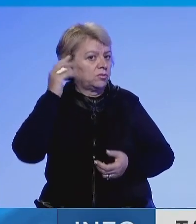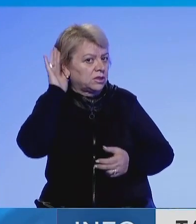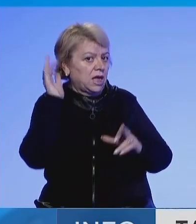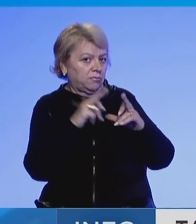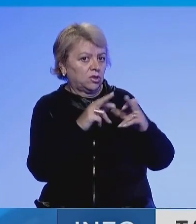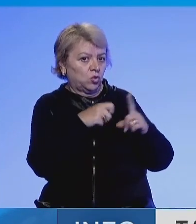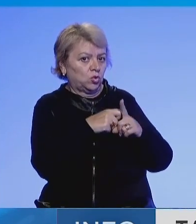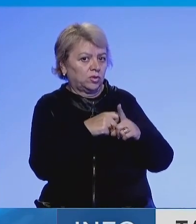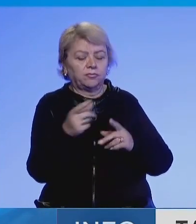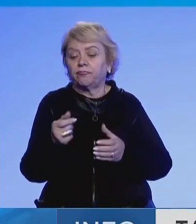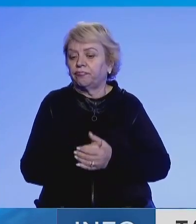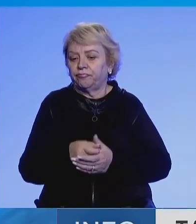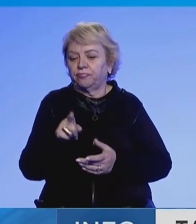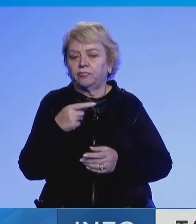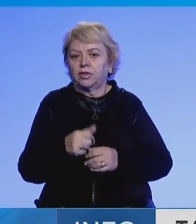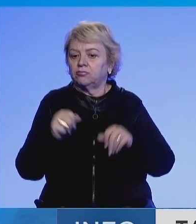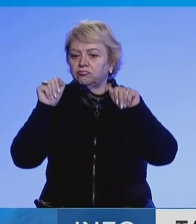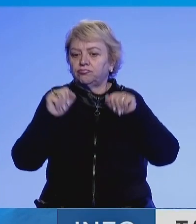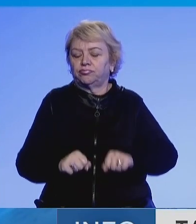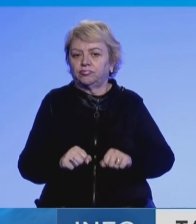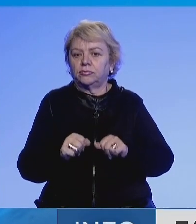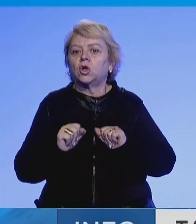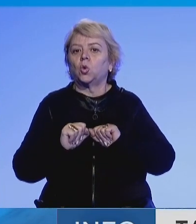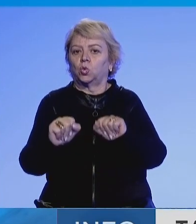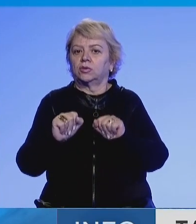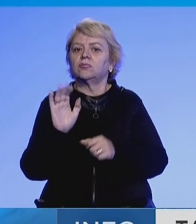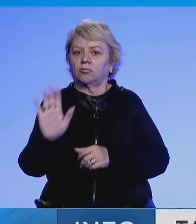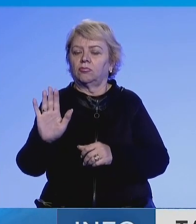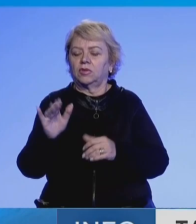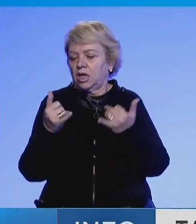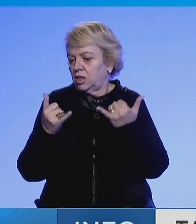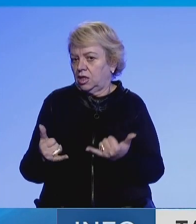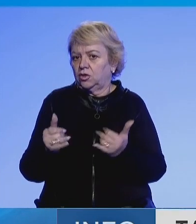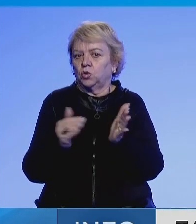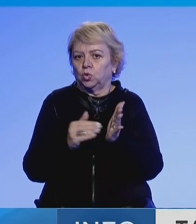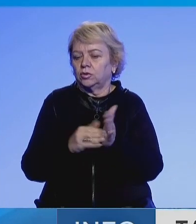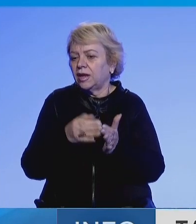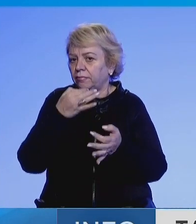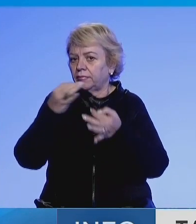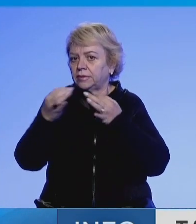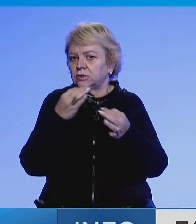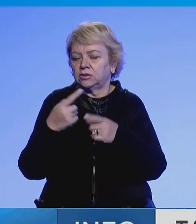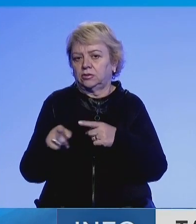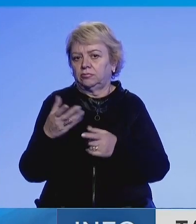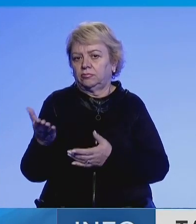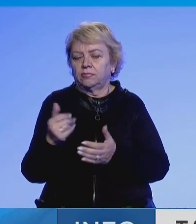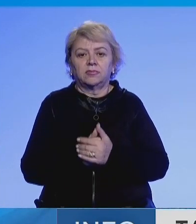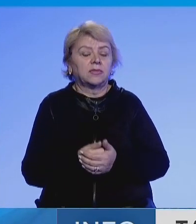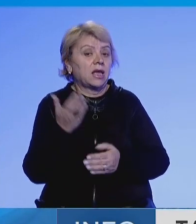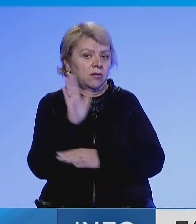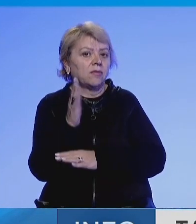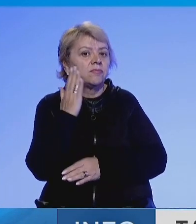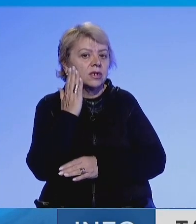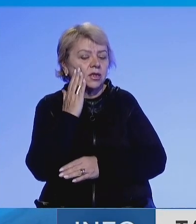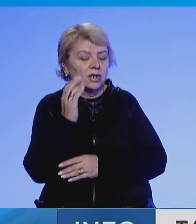Tahiri theksoj se Kurti ka ardhur në pushtet duke kundërshtuar atë dhe tani ajduet të pyetet për këtë qështje. Emisare Amerikane